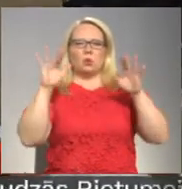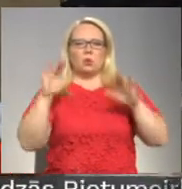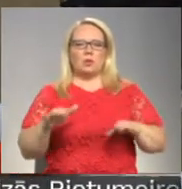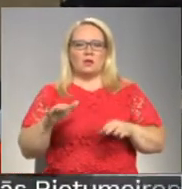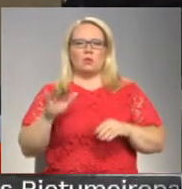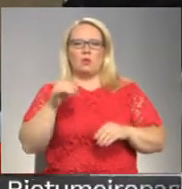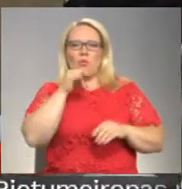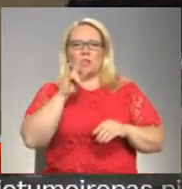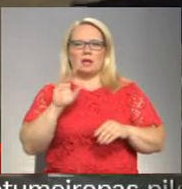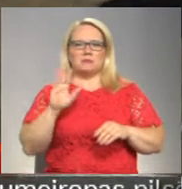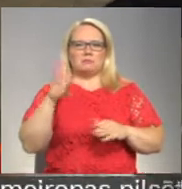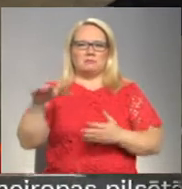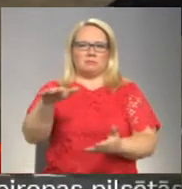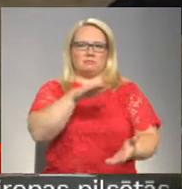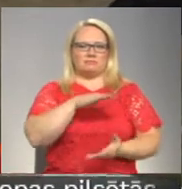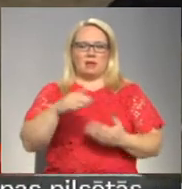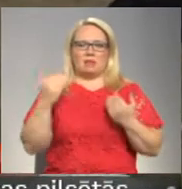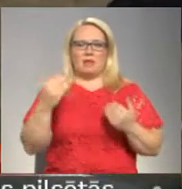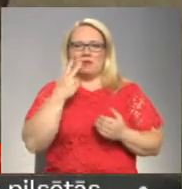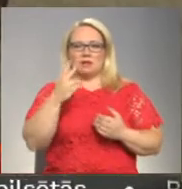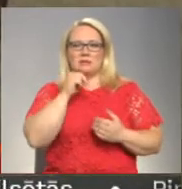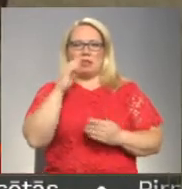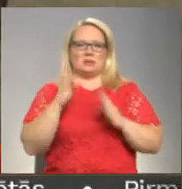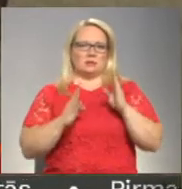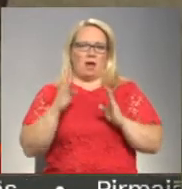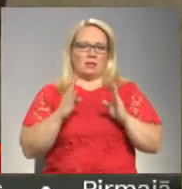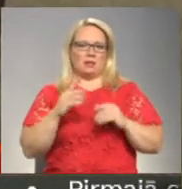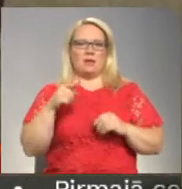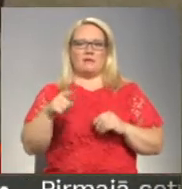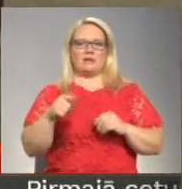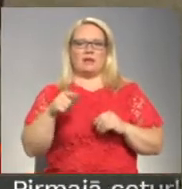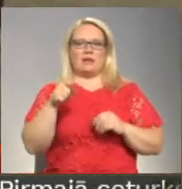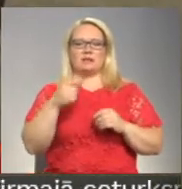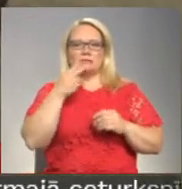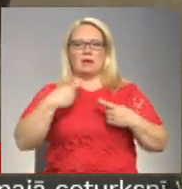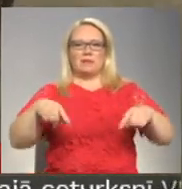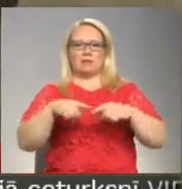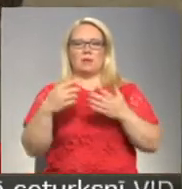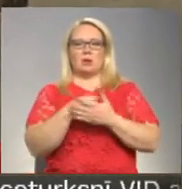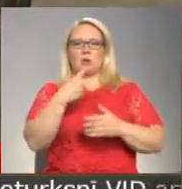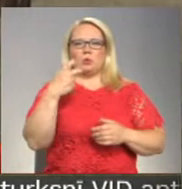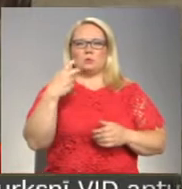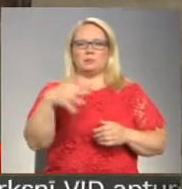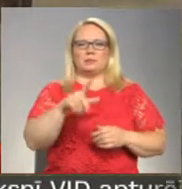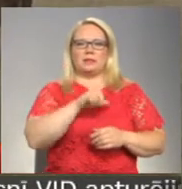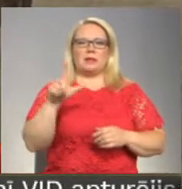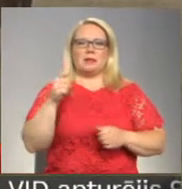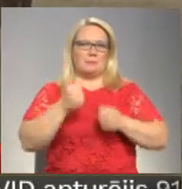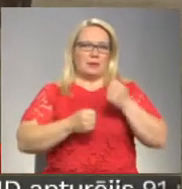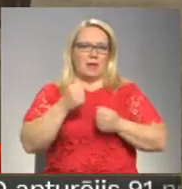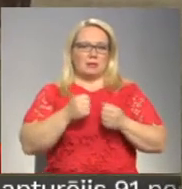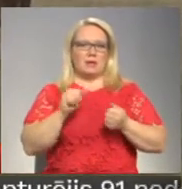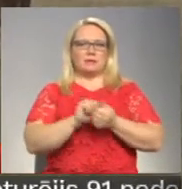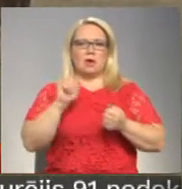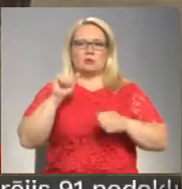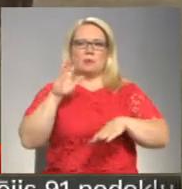spīd ūdenis viscauri, bet tagad tur vismaz zaļa zālīte ir. Vidēji dienā tīmbrās iegūst ap 250 litriem piena, kas